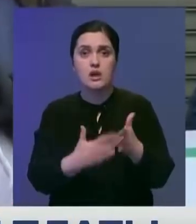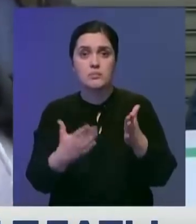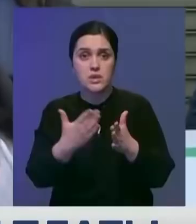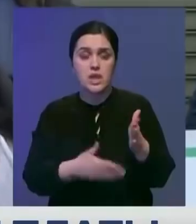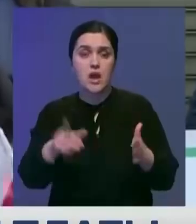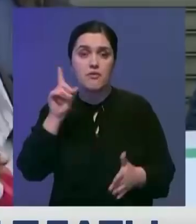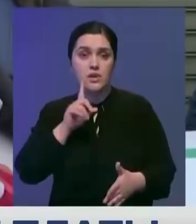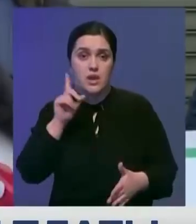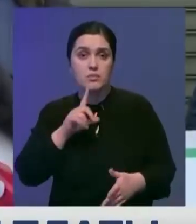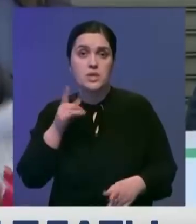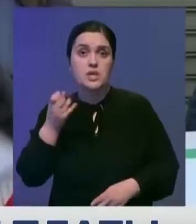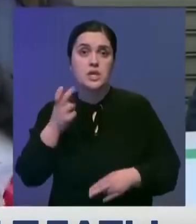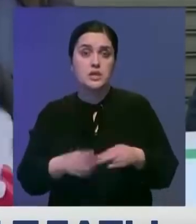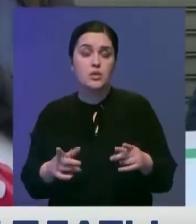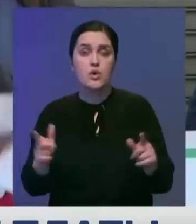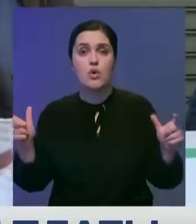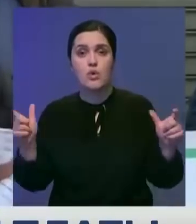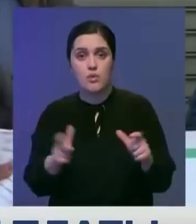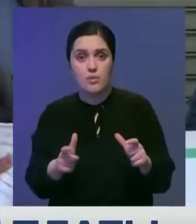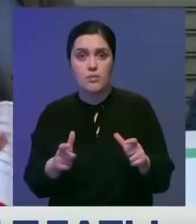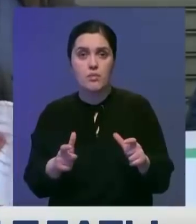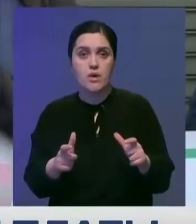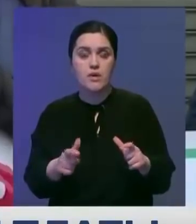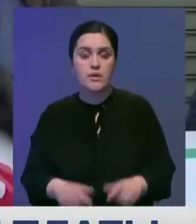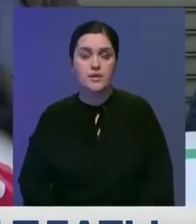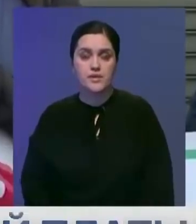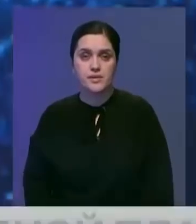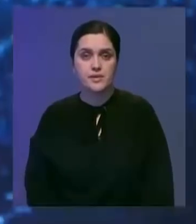временно, пока не закончится пандемия и не сможем снова работать.